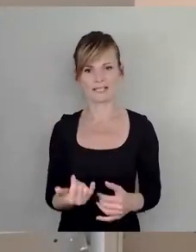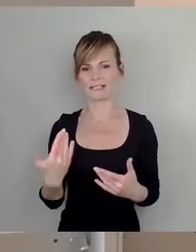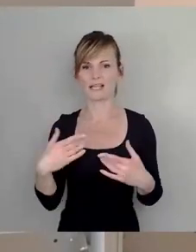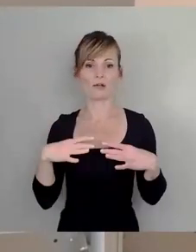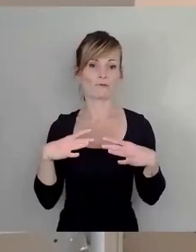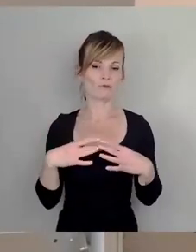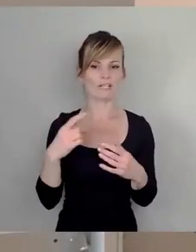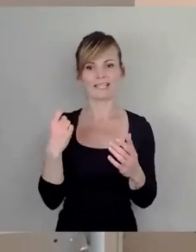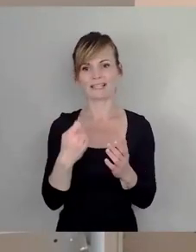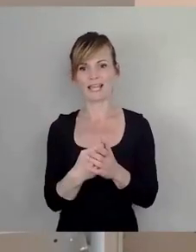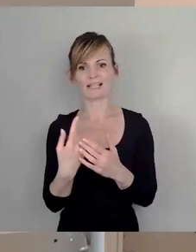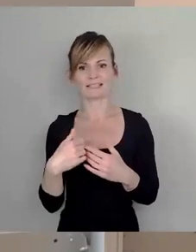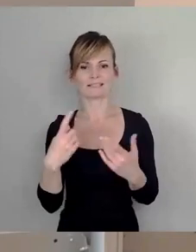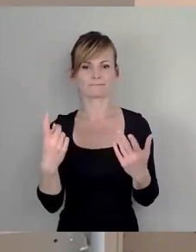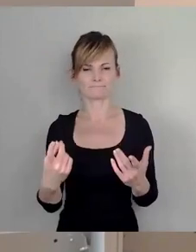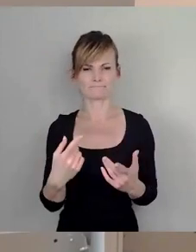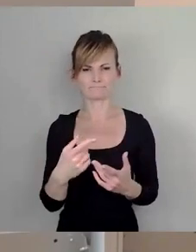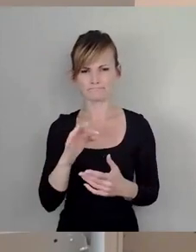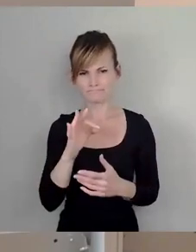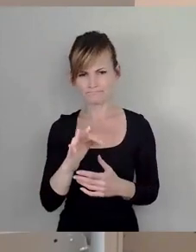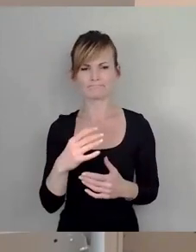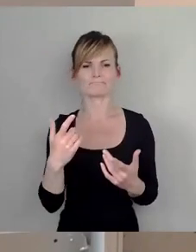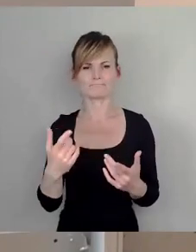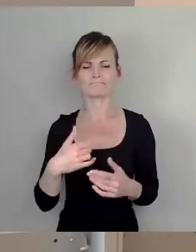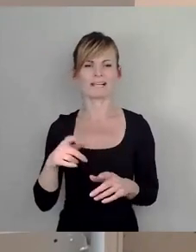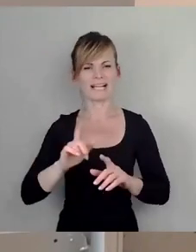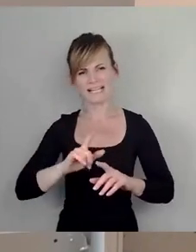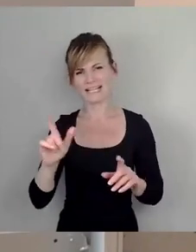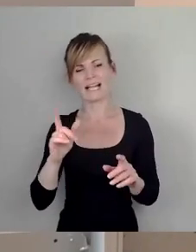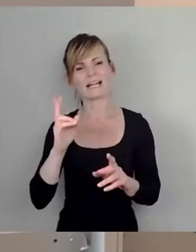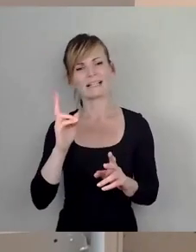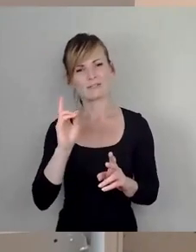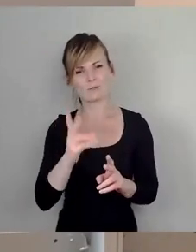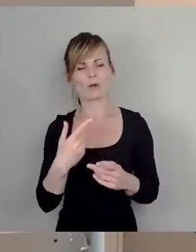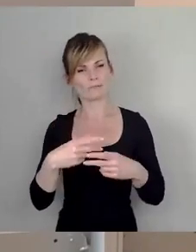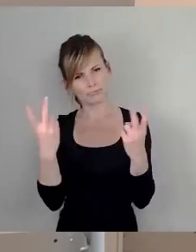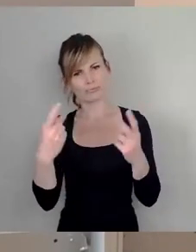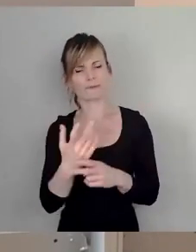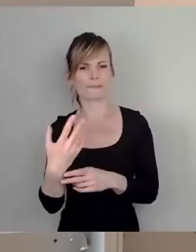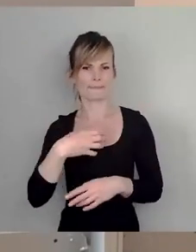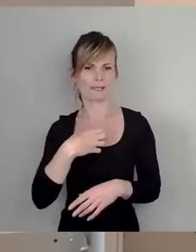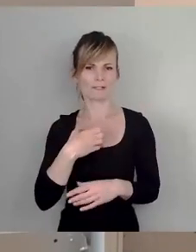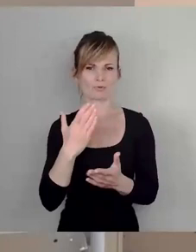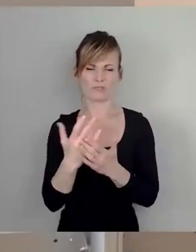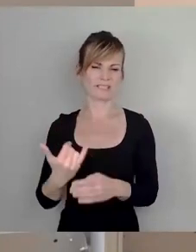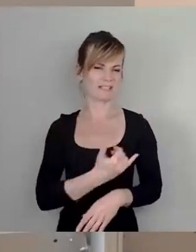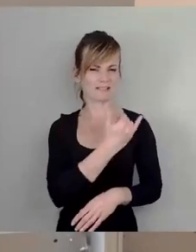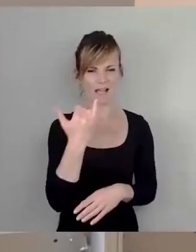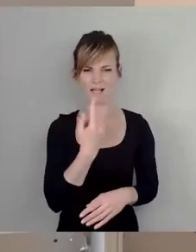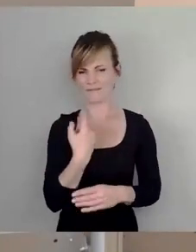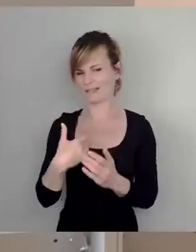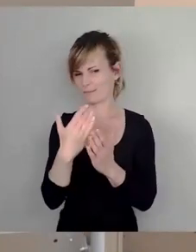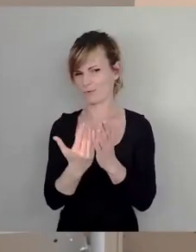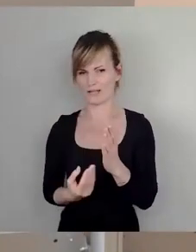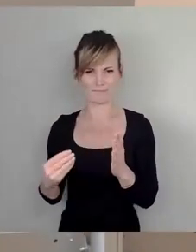legal in Dresden, etwas, was die Piraten schon seit Jahren im Programm haben, wofür wir streiten, wofür auch die Grünen und die Linken und die